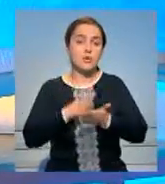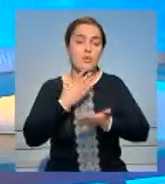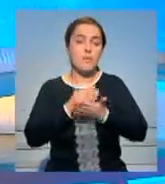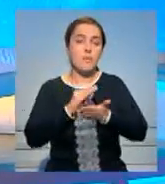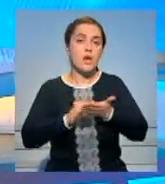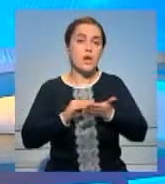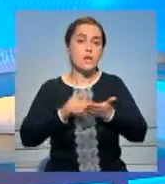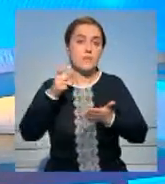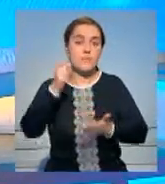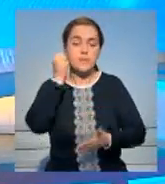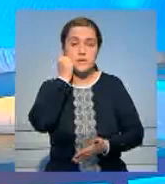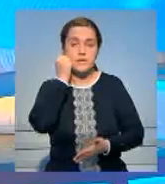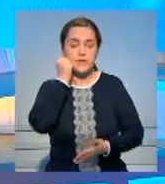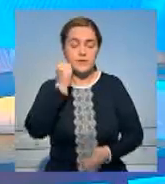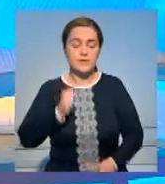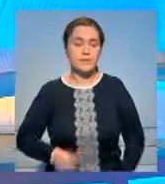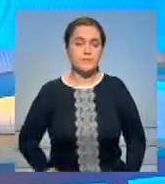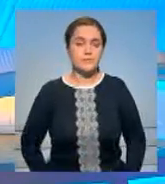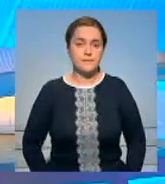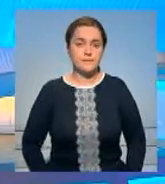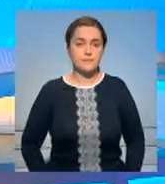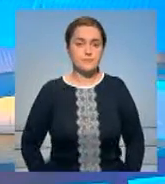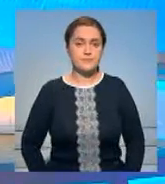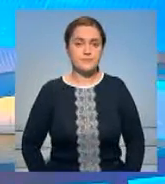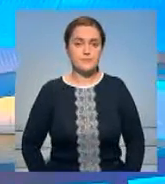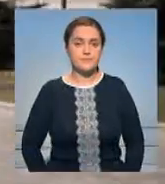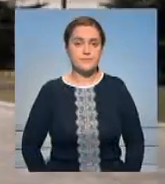нашего собственного корреспондента в Москве Даны Нуржан.